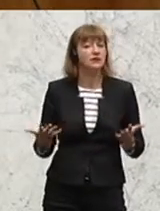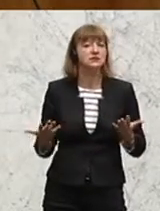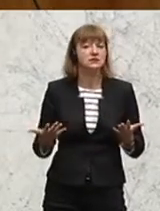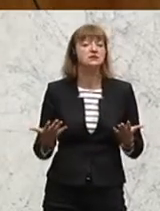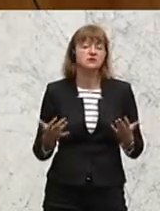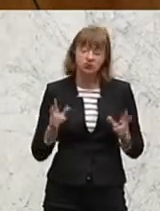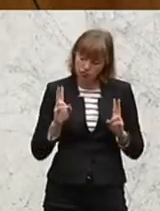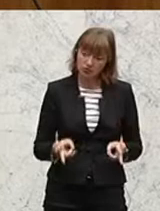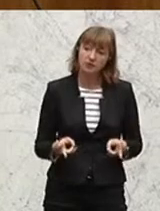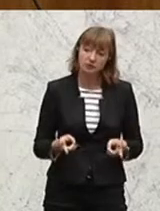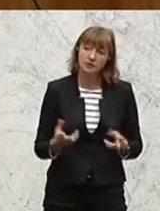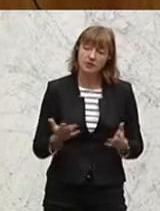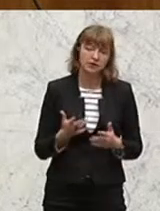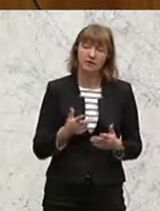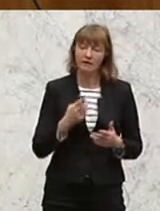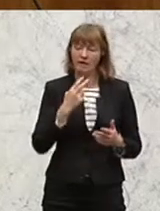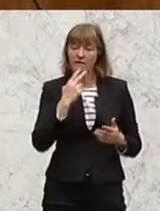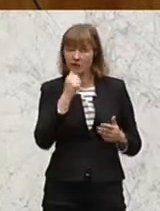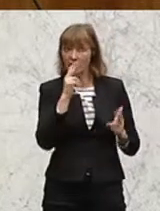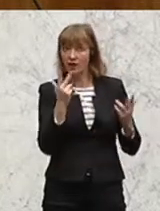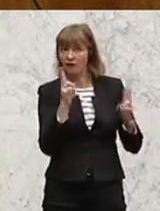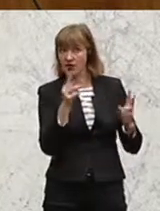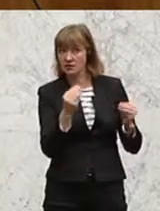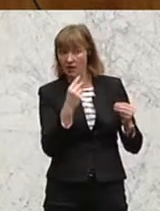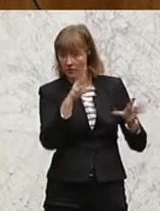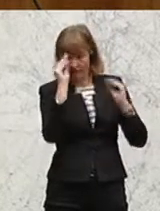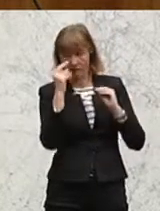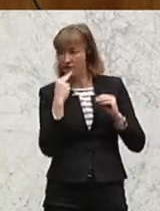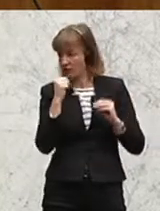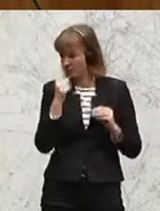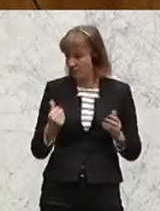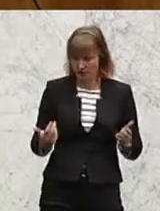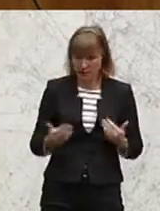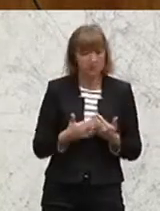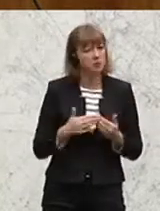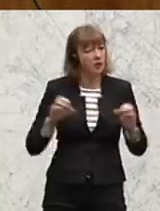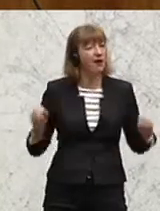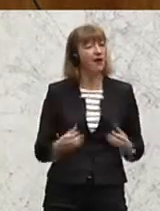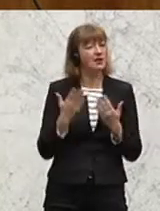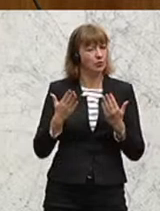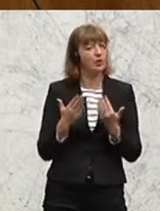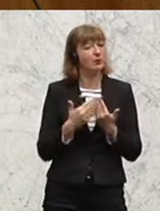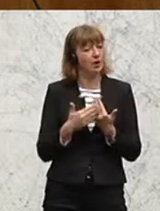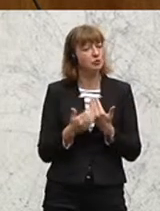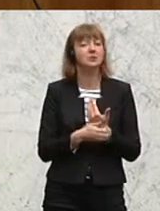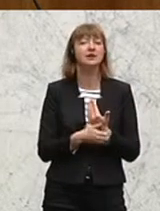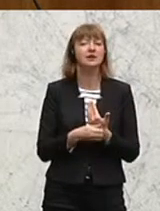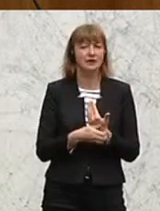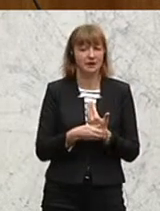absolute Realitätsverweigerung. Wenn man sagt, es ist für die Schulen alles da, nur ein aktuelles Beispiel über die